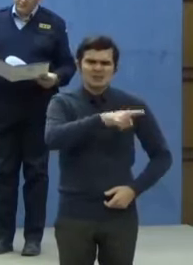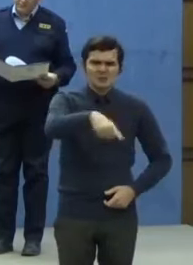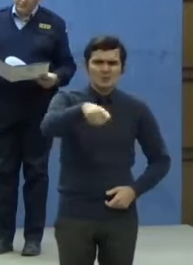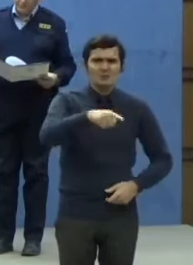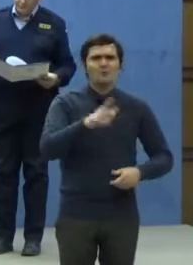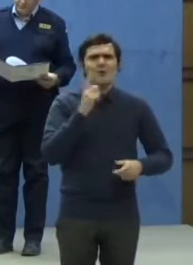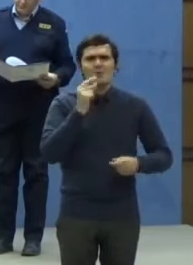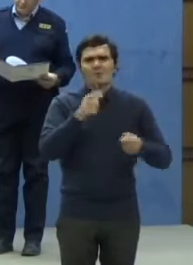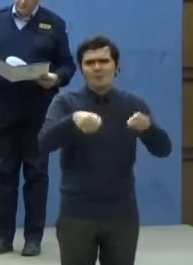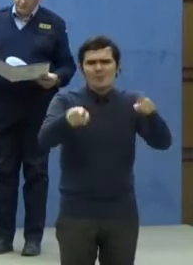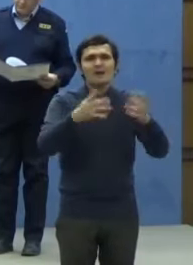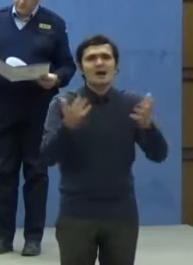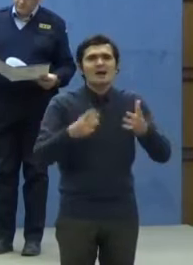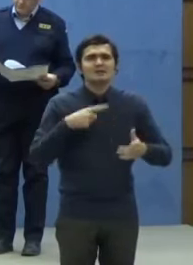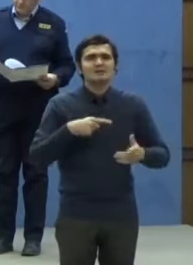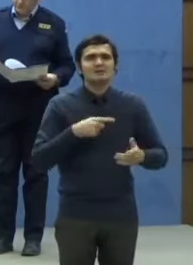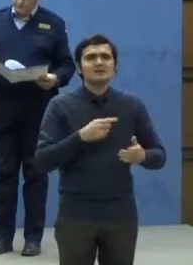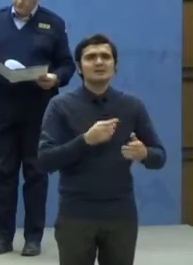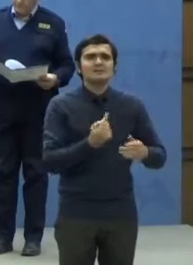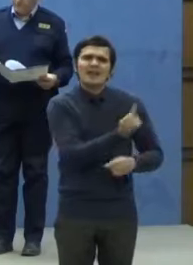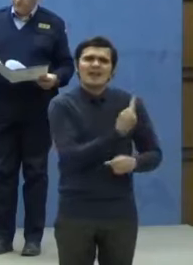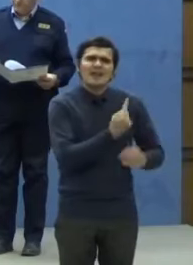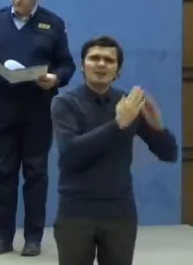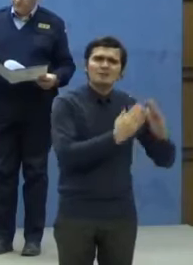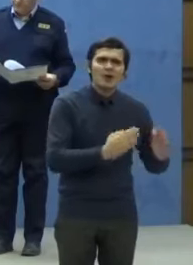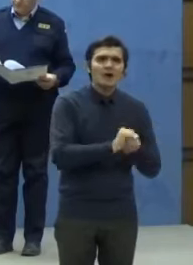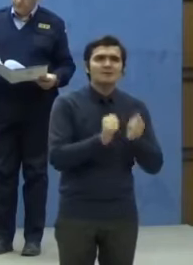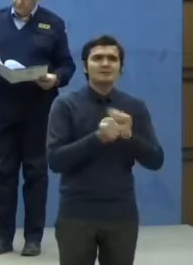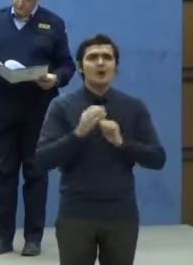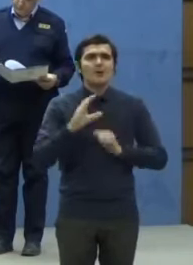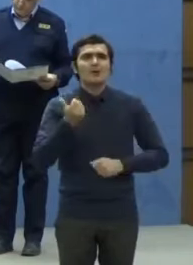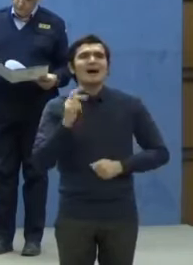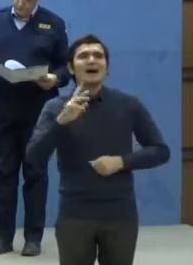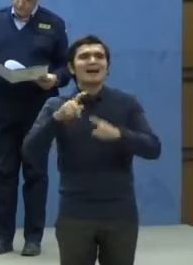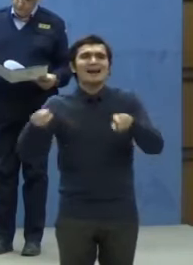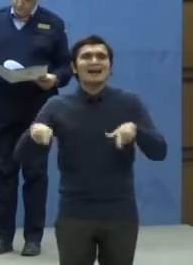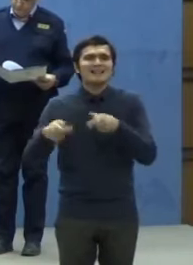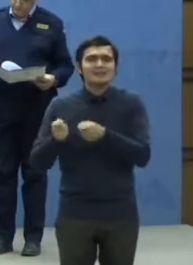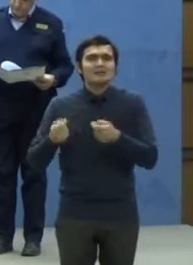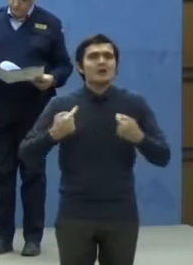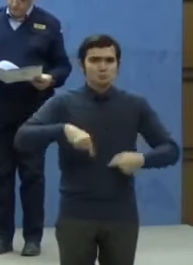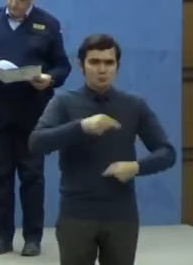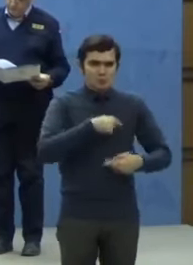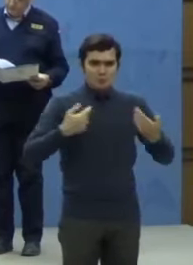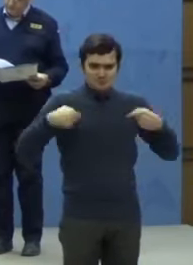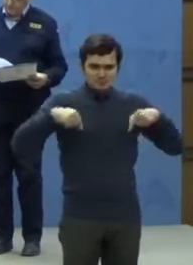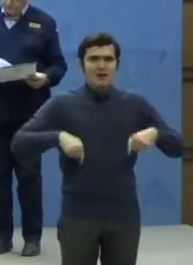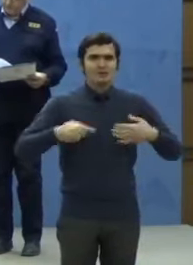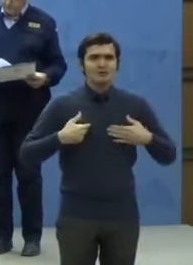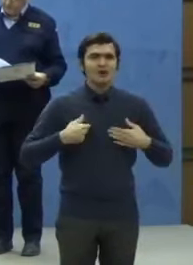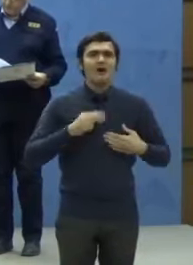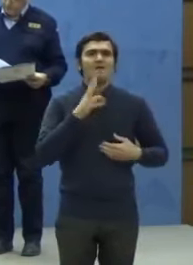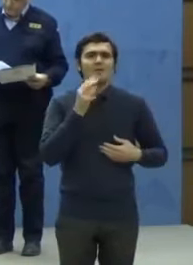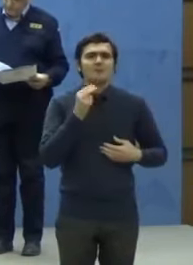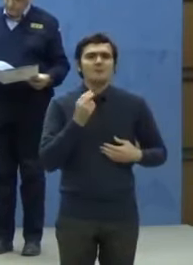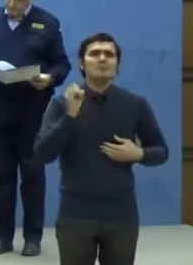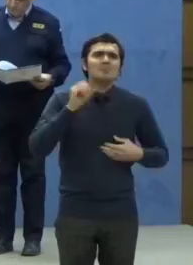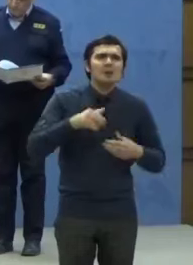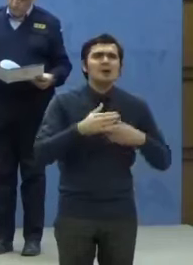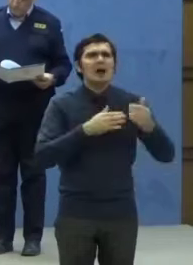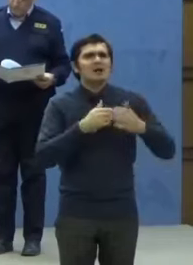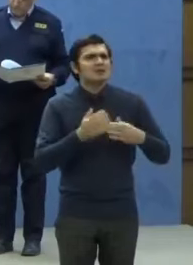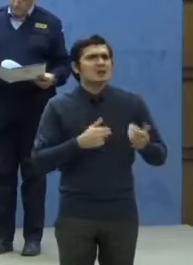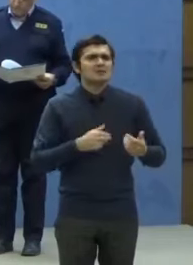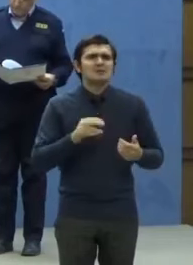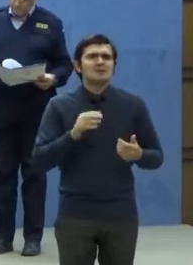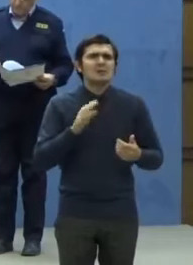sau în izolare că de aici, de la Pupitru, vă vorbim și în calitate de părinți, de bunici